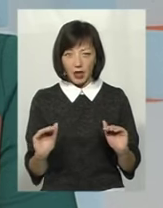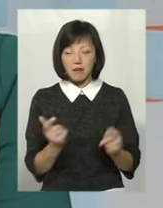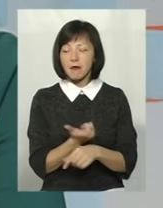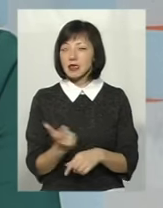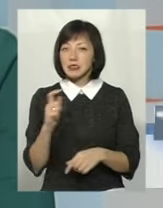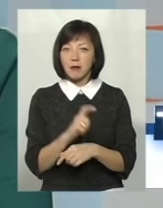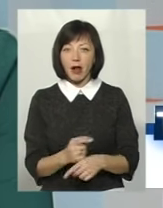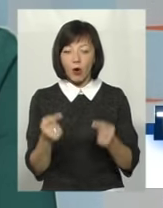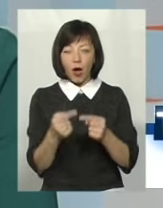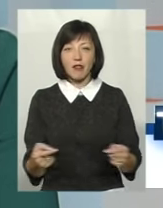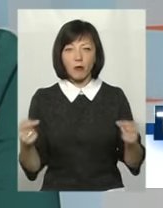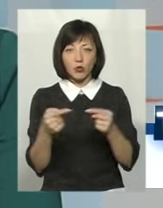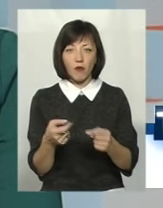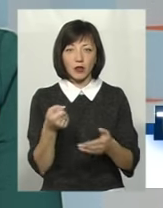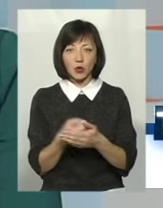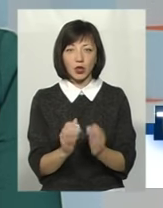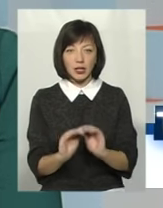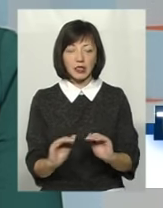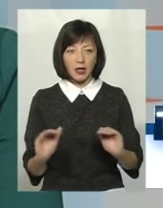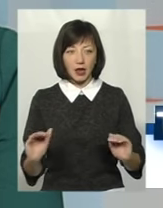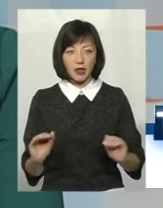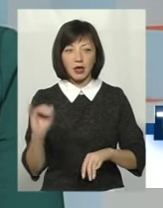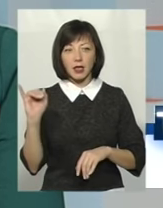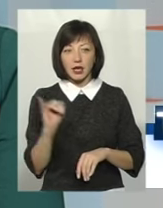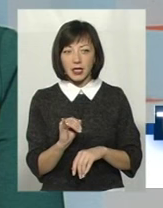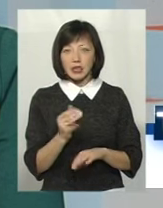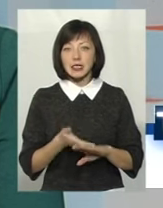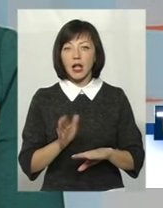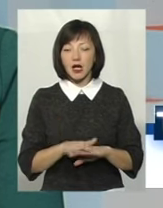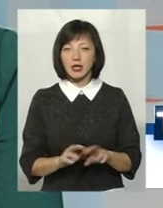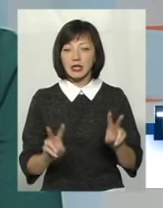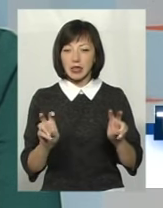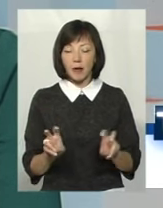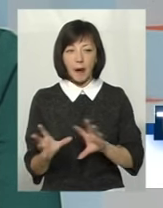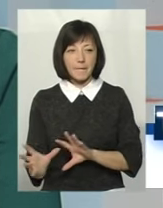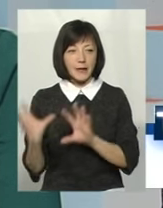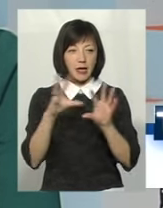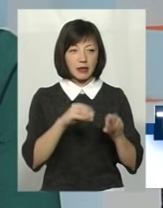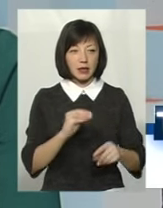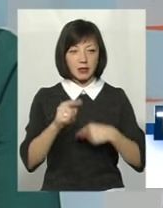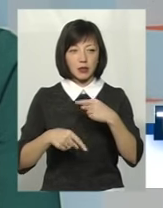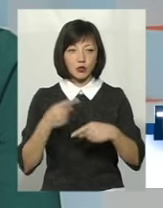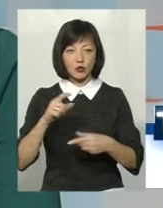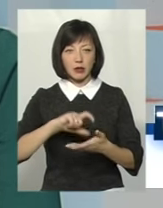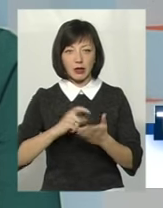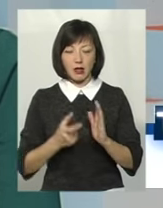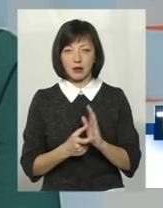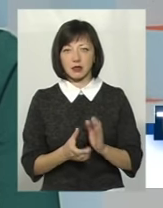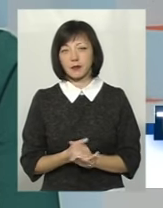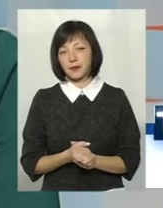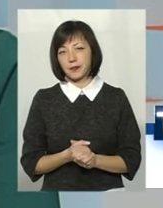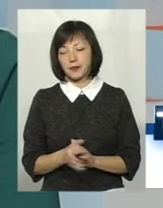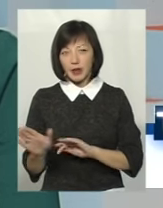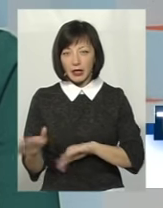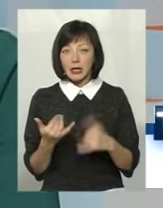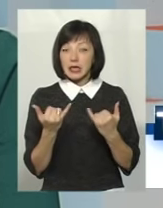максимально адаптований до дітей. І складні теми перенесені на наступні класи. Тепер